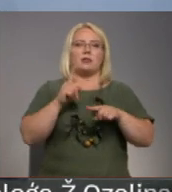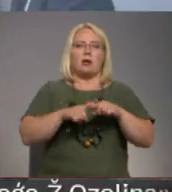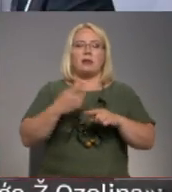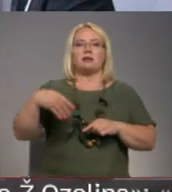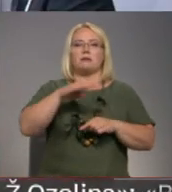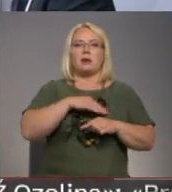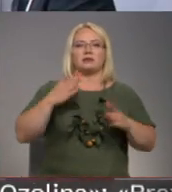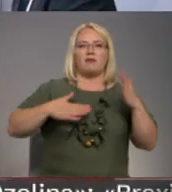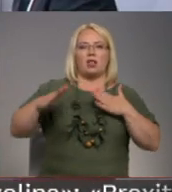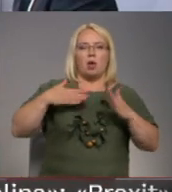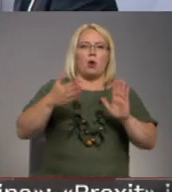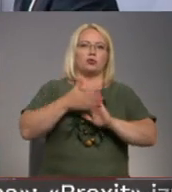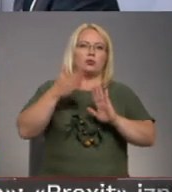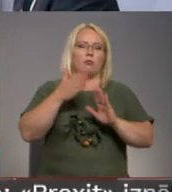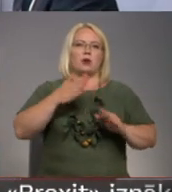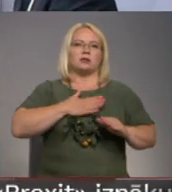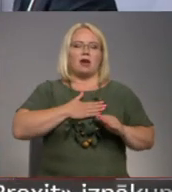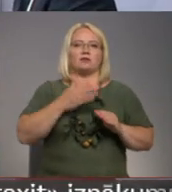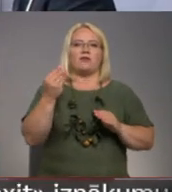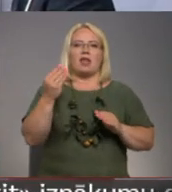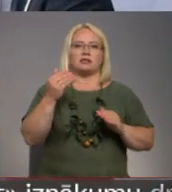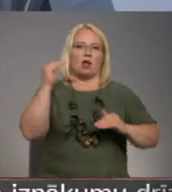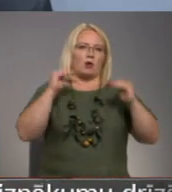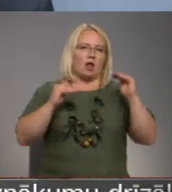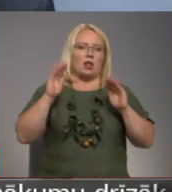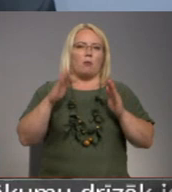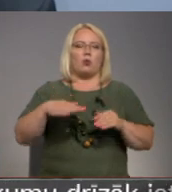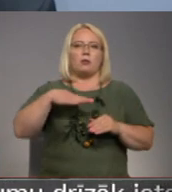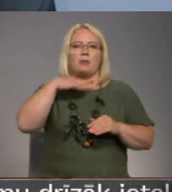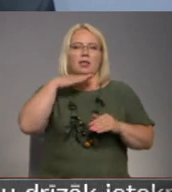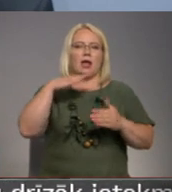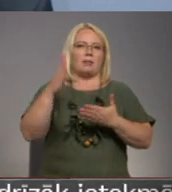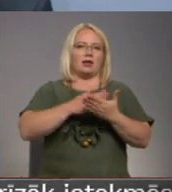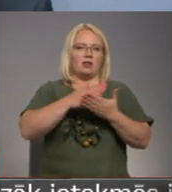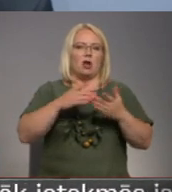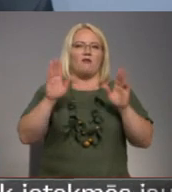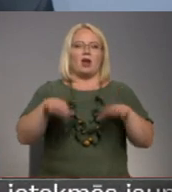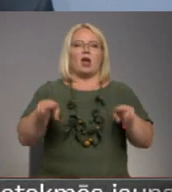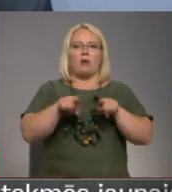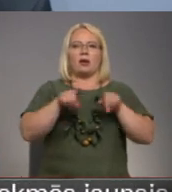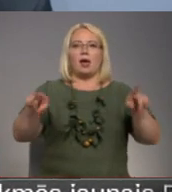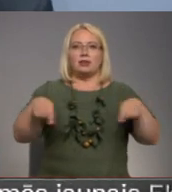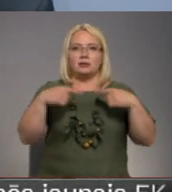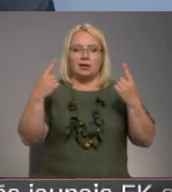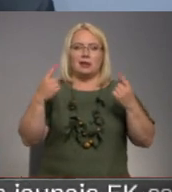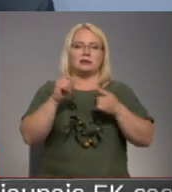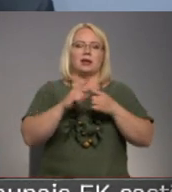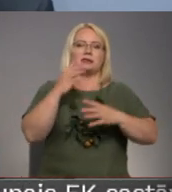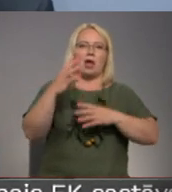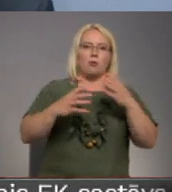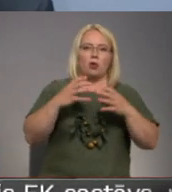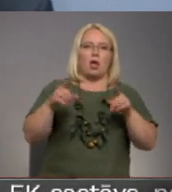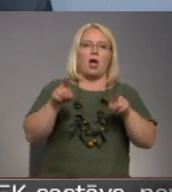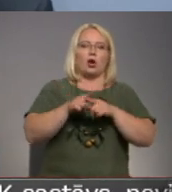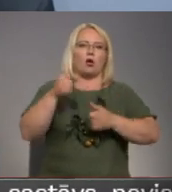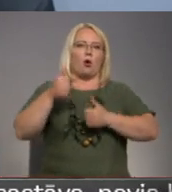vēlējāmies uzlabot savus finansiālos rādītājus, lai mums būtu pietiekama likviditāte un mēs varētu attīstīties gan no starp daudz skārļa no